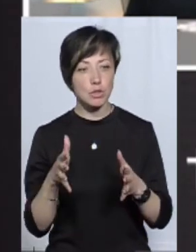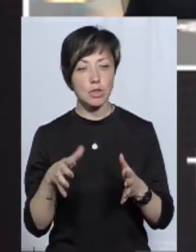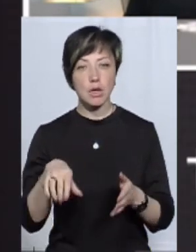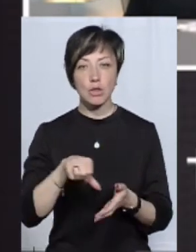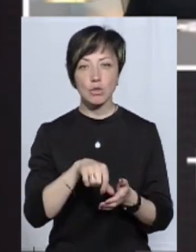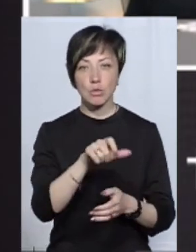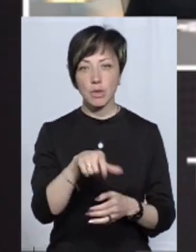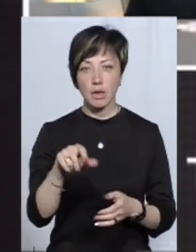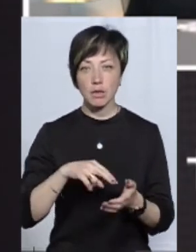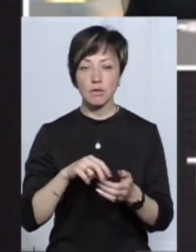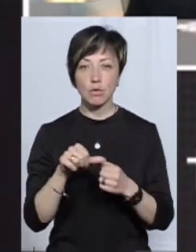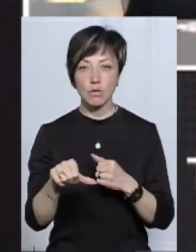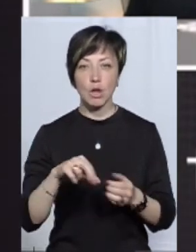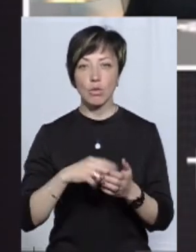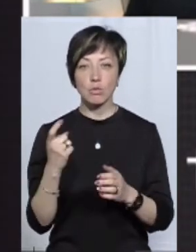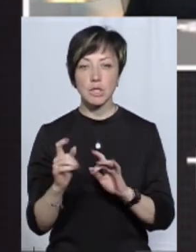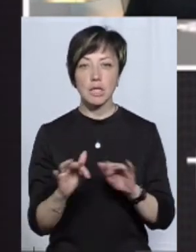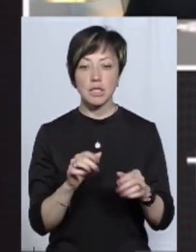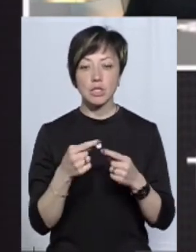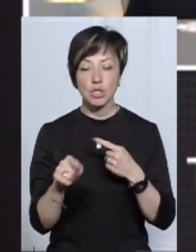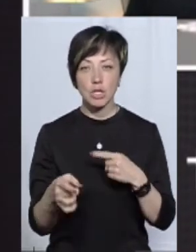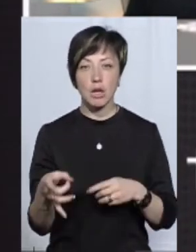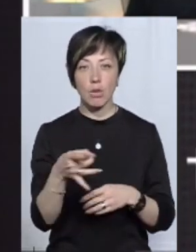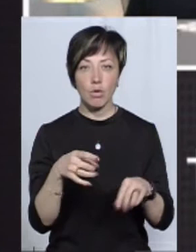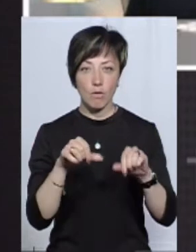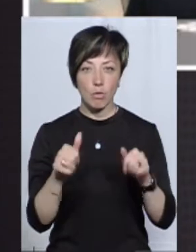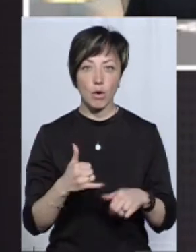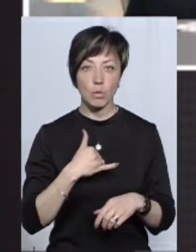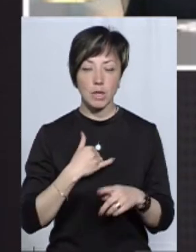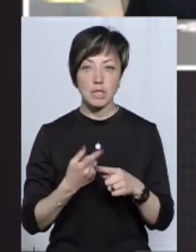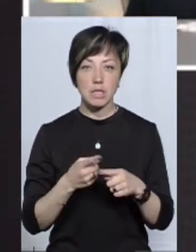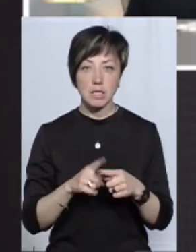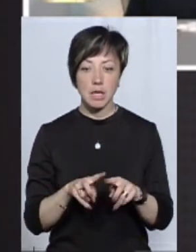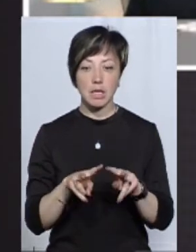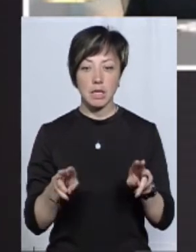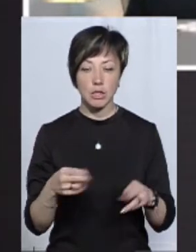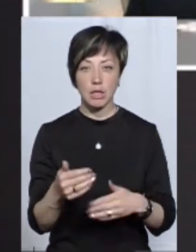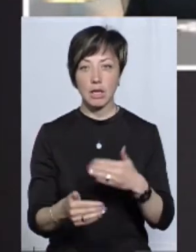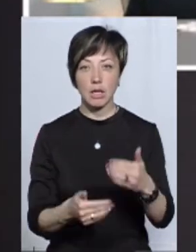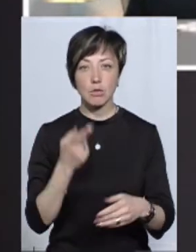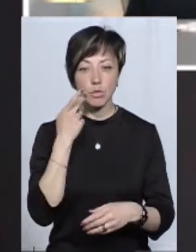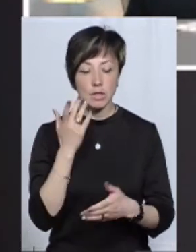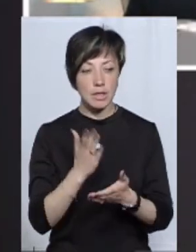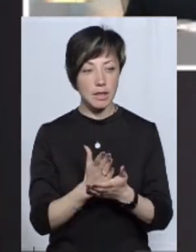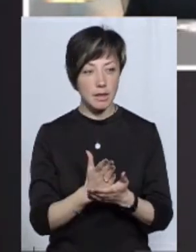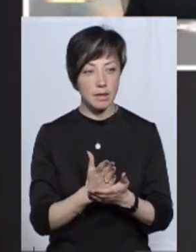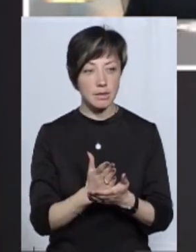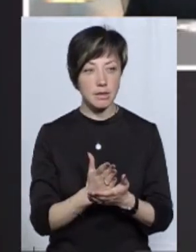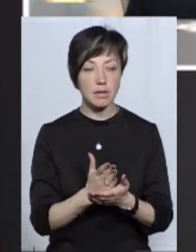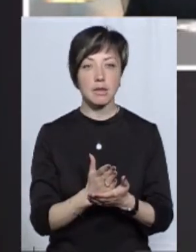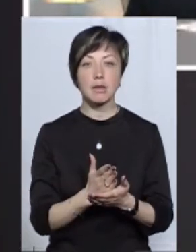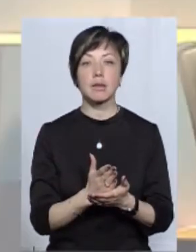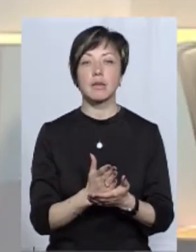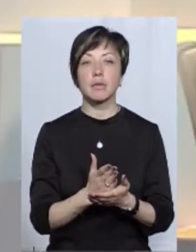'єктів зовнішньої економічної діяльності з інших регіонів оформляються в нас. Це теж така тенденція, вона постійна. Є суб'єкти, які